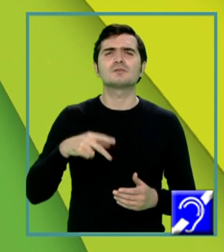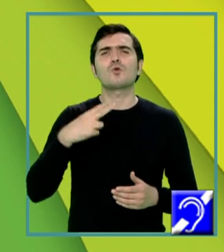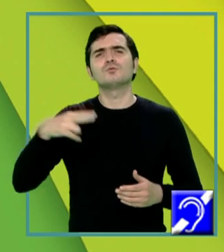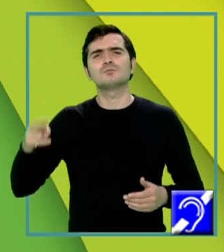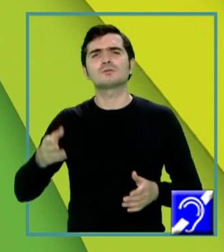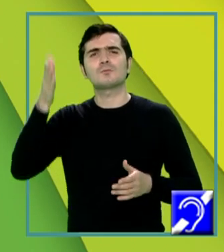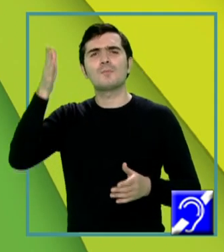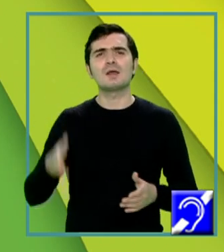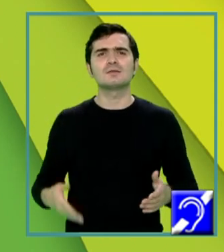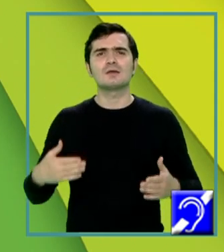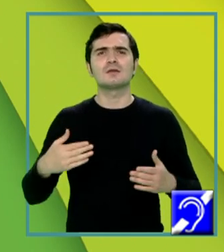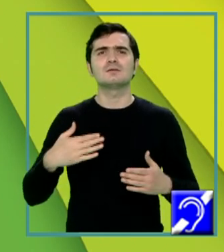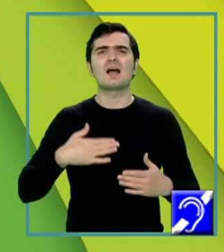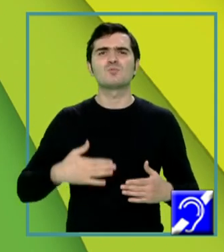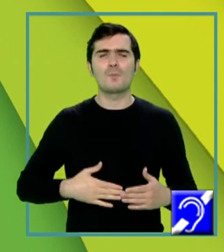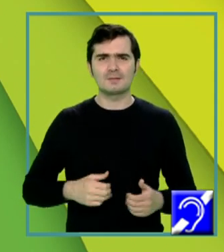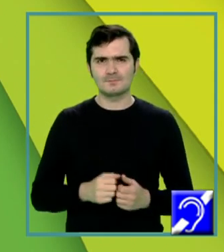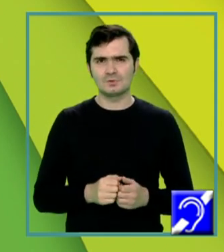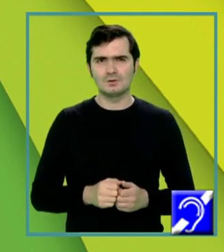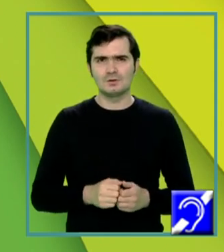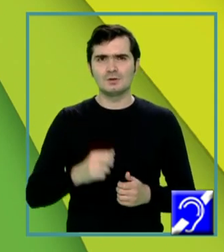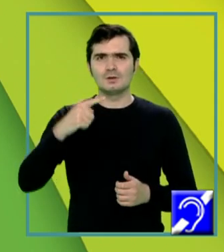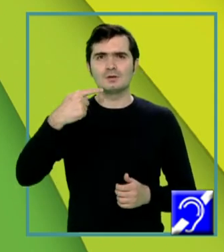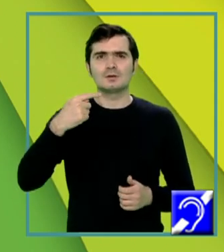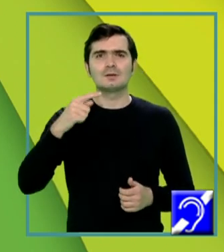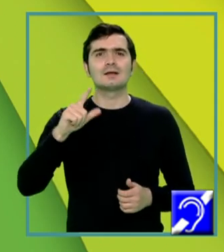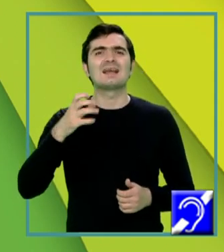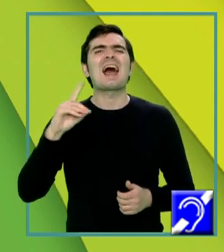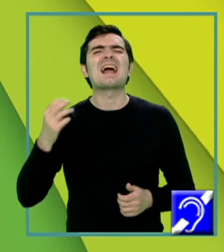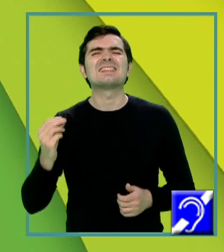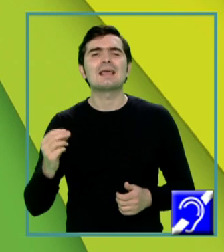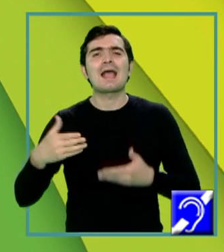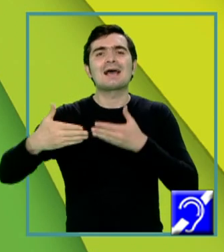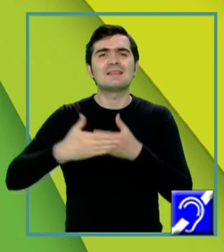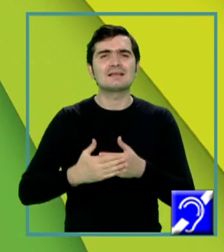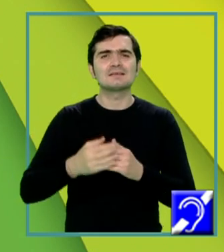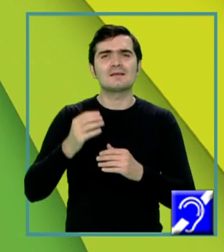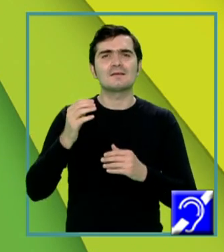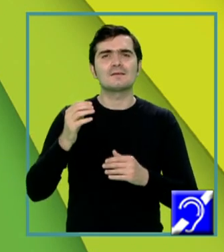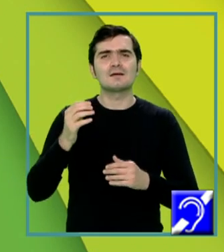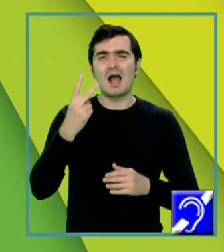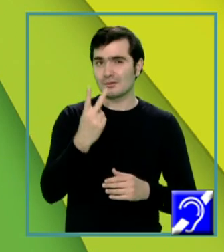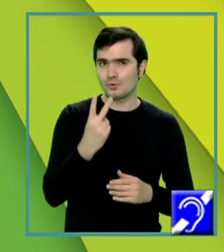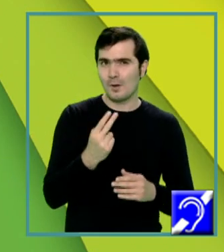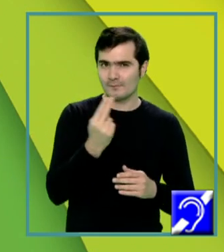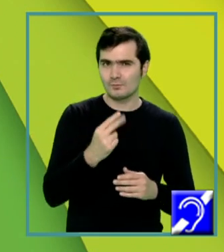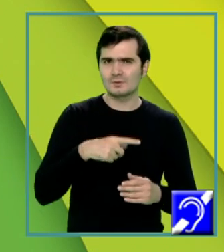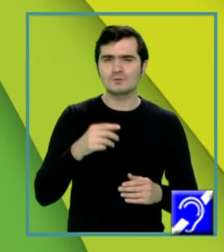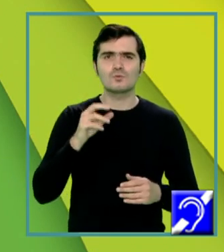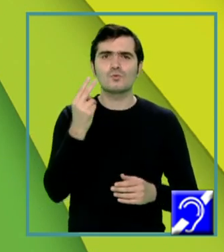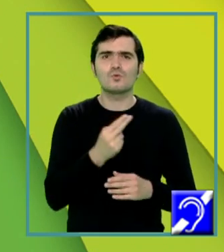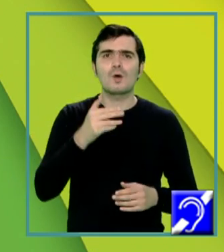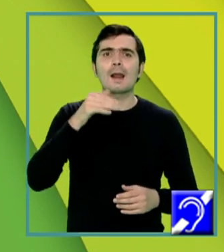peretelui abdominal. Glandele anexe, le observăm în figura 2, sunt marcate cu mov, două vezicule